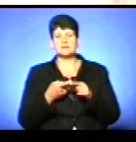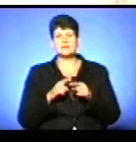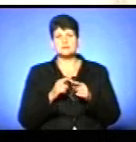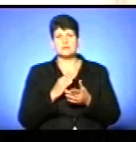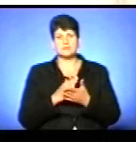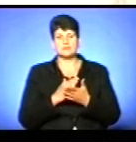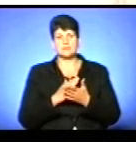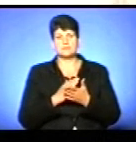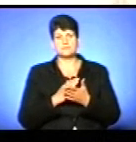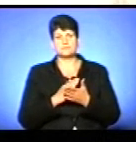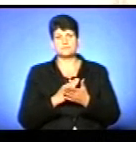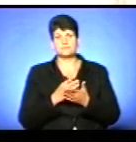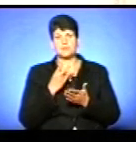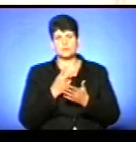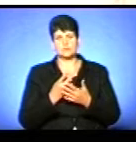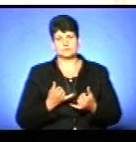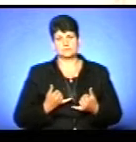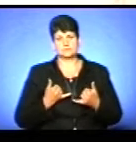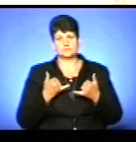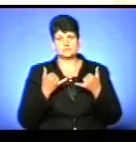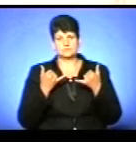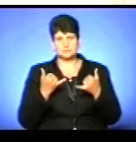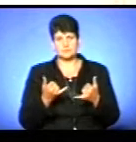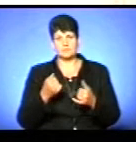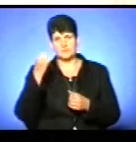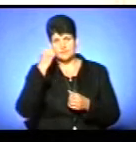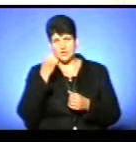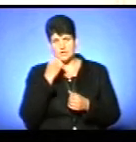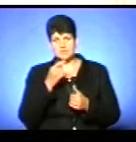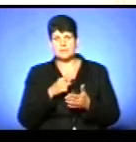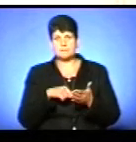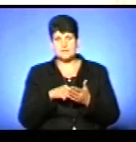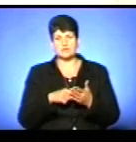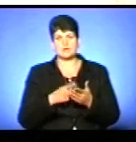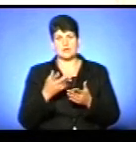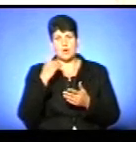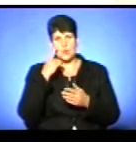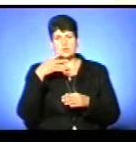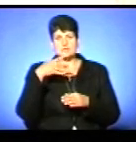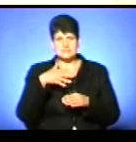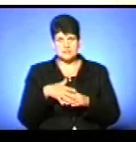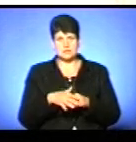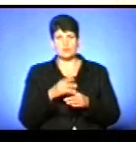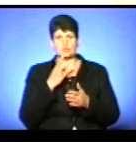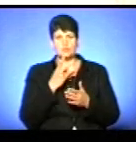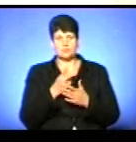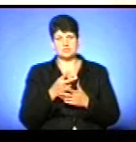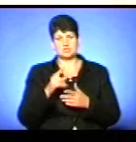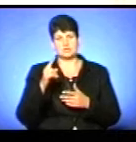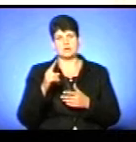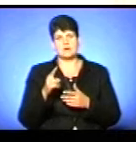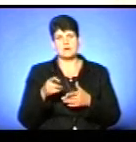якимось таким виявом пошанів-пошани. Ми вдячні місту, яке це оцінило, яке побачило, бо але є видатних тернополян,